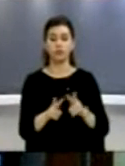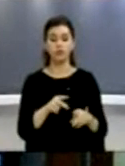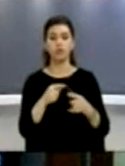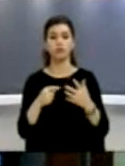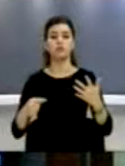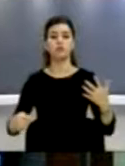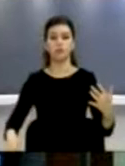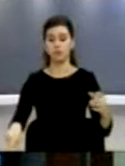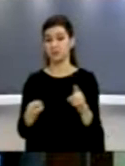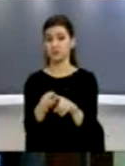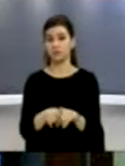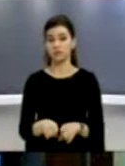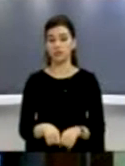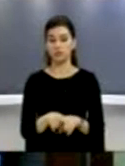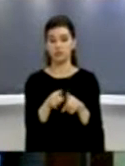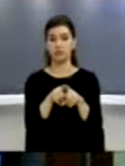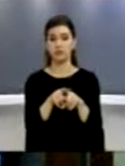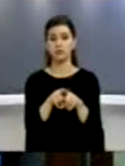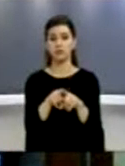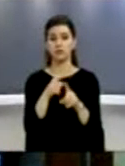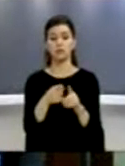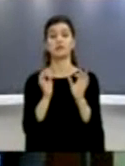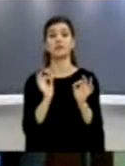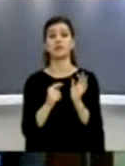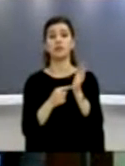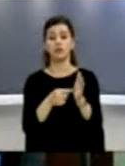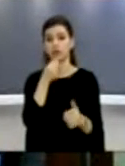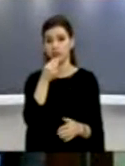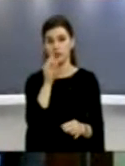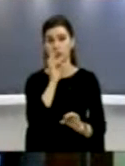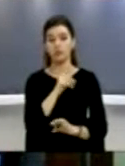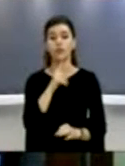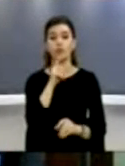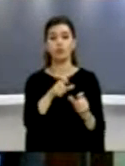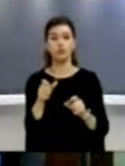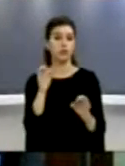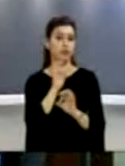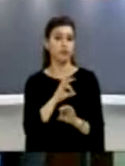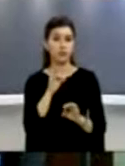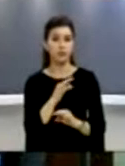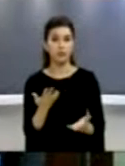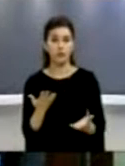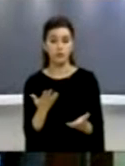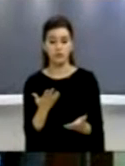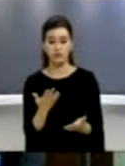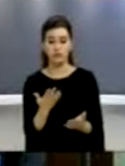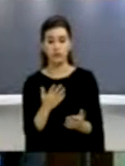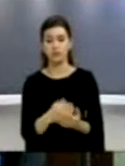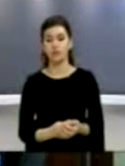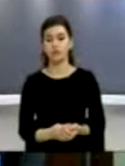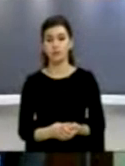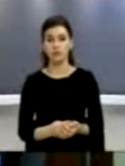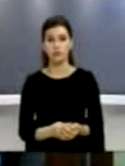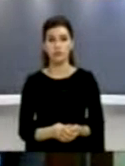qfar do pozicionit tjetër, as njëhe nuk spesifikohet se ku ose kushe matë reputacionin profesional ose moral.